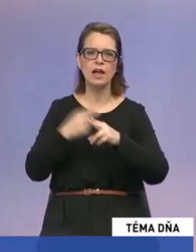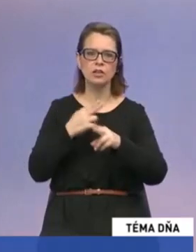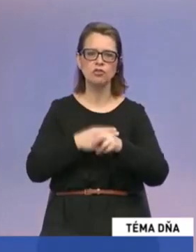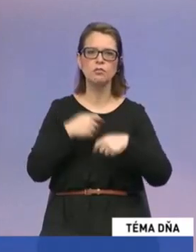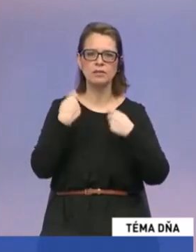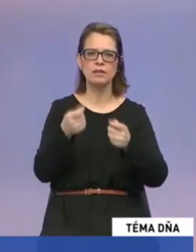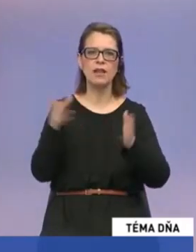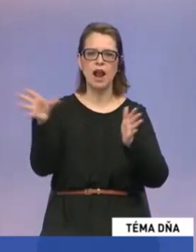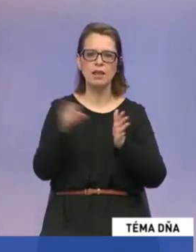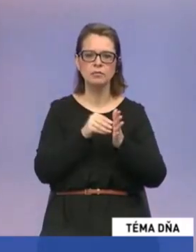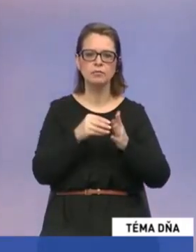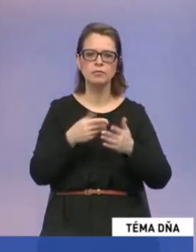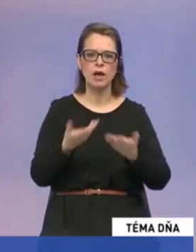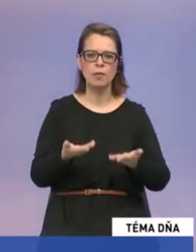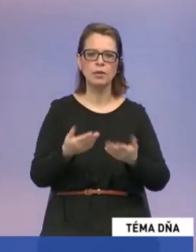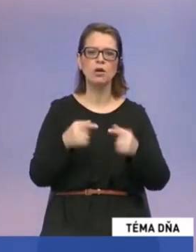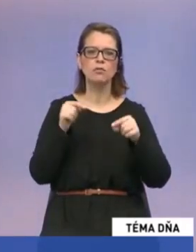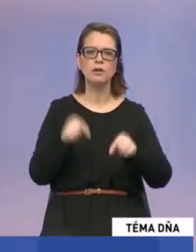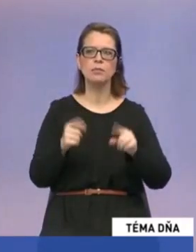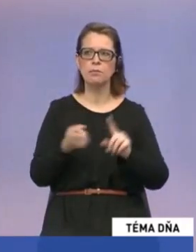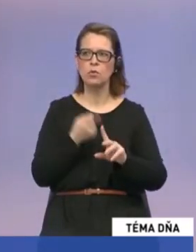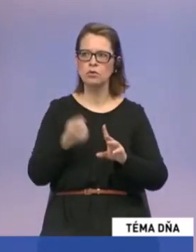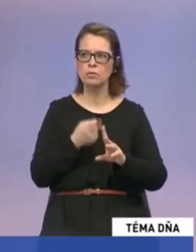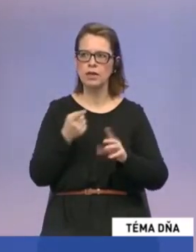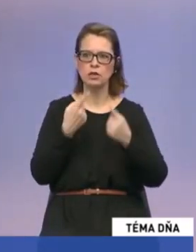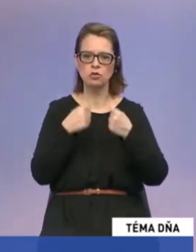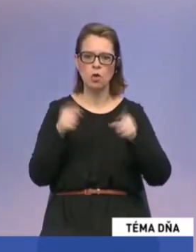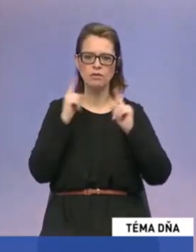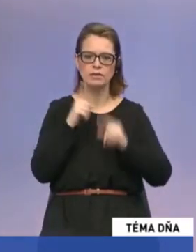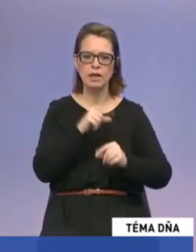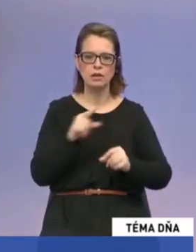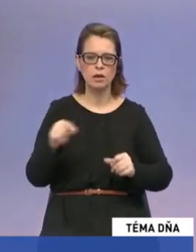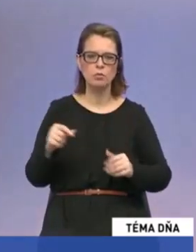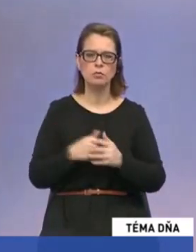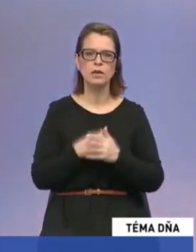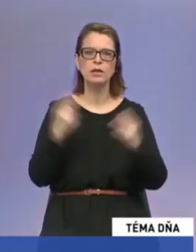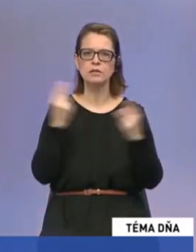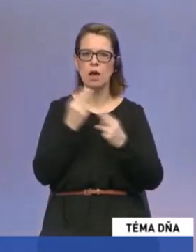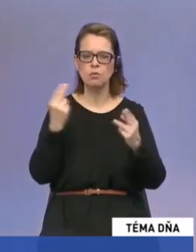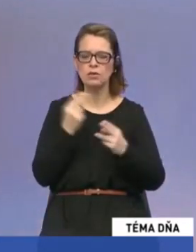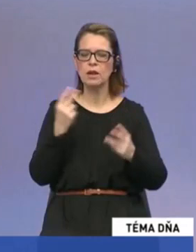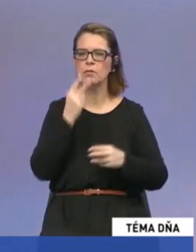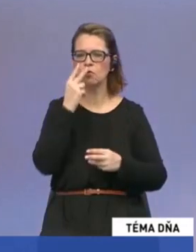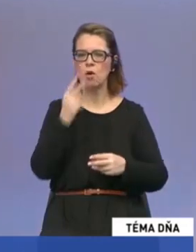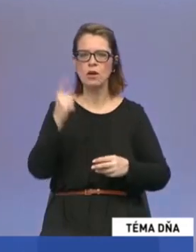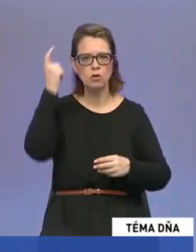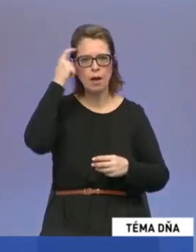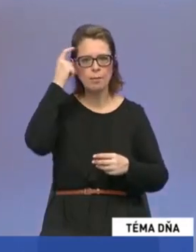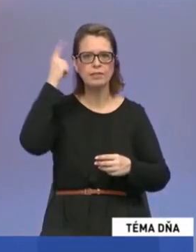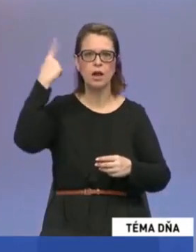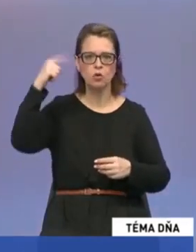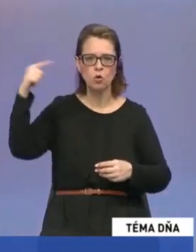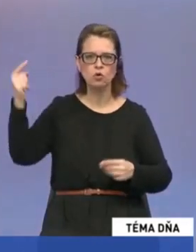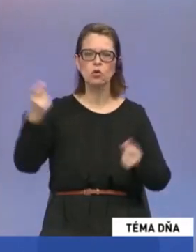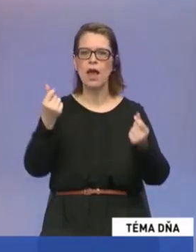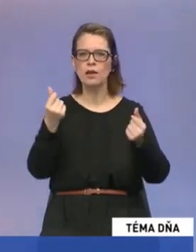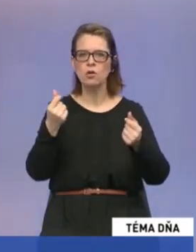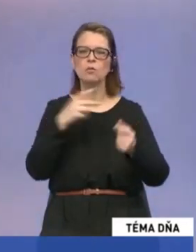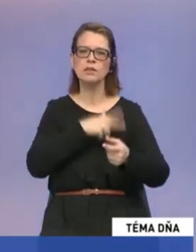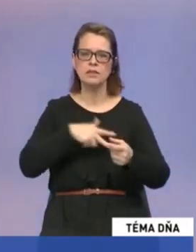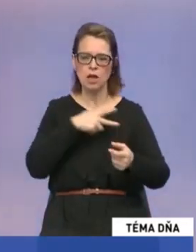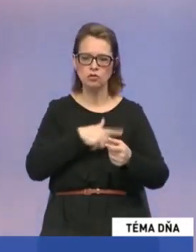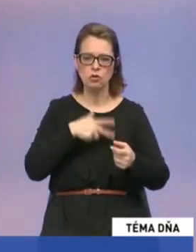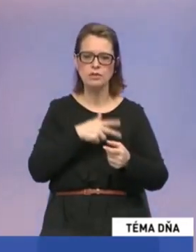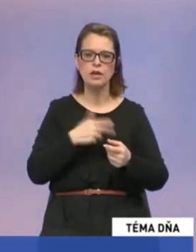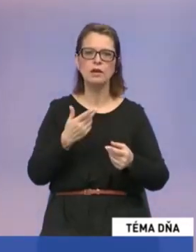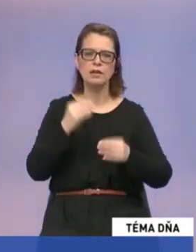aplikovať pre podmienky Slovenskej republiky, samozrejme s ohľadom na mentalitu, kultúru, ekonomické a sociálne